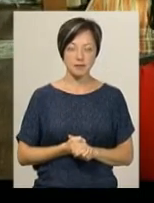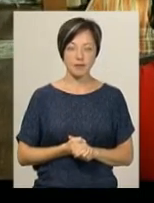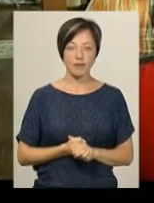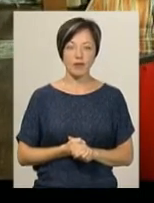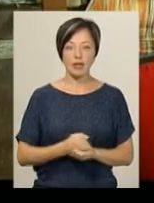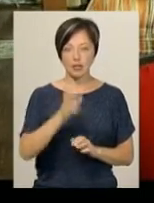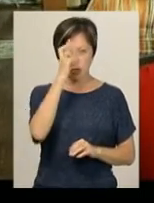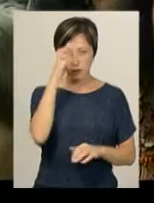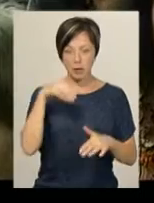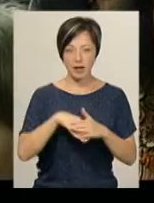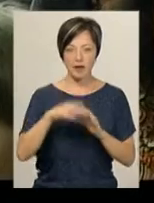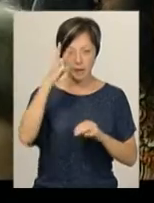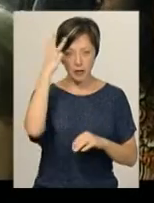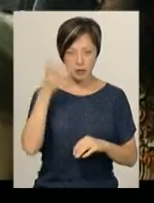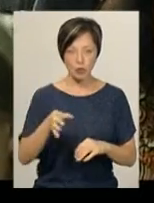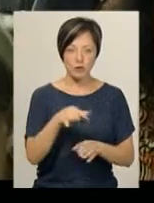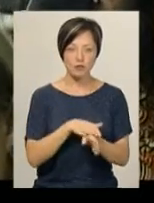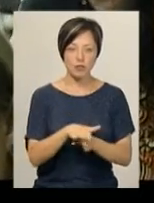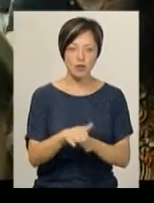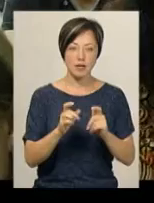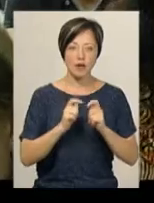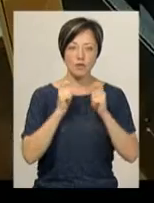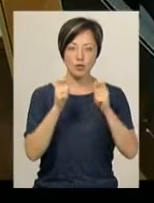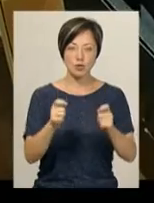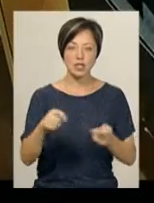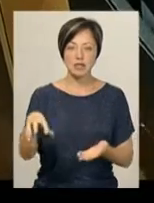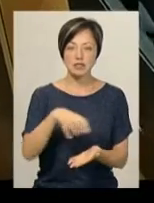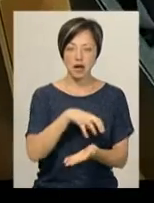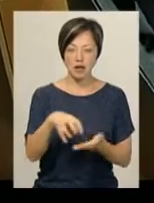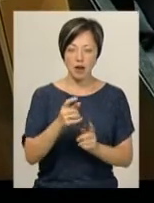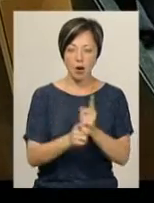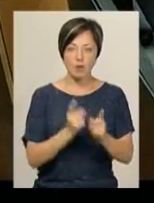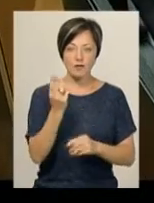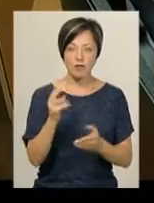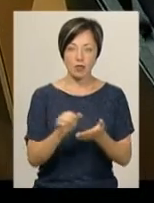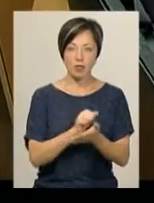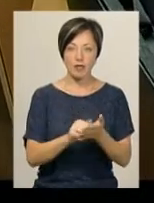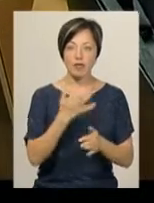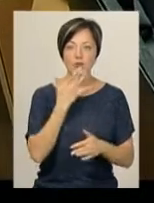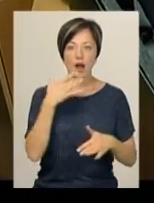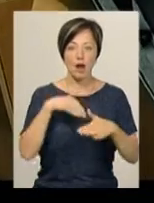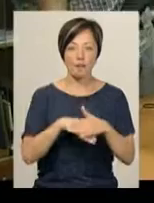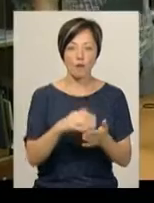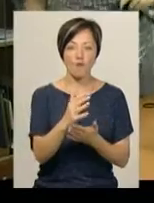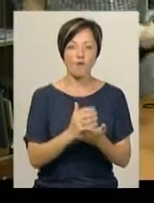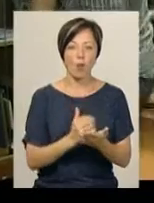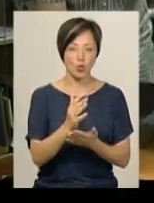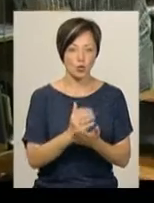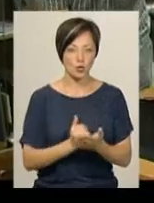У Державному архіві Хмельницької області відбувається вручення сканера для оцифрування документів Національного архівного фонду.